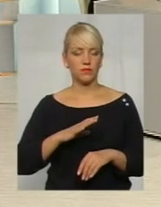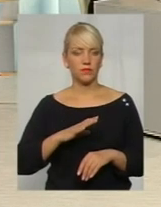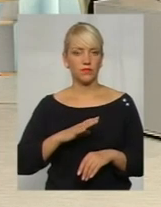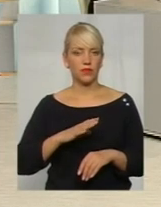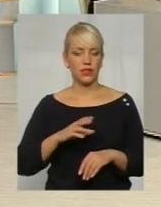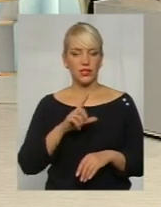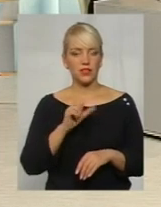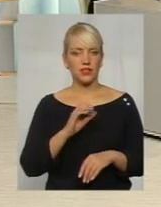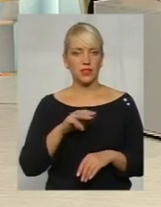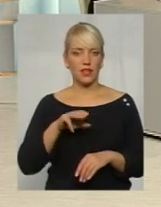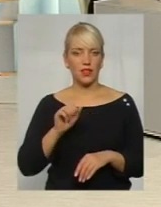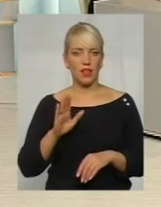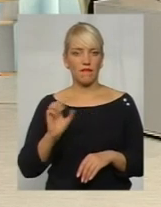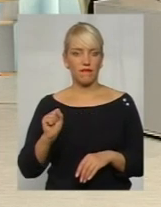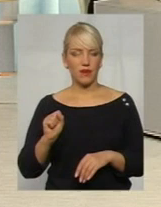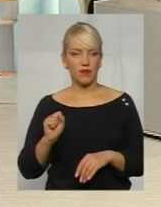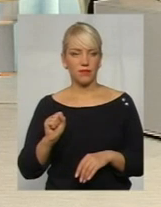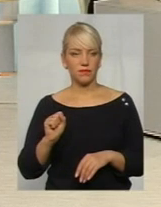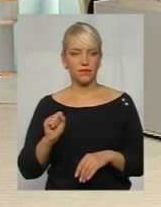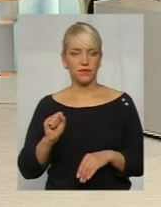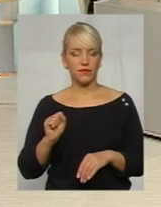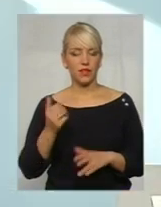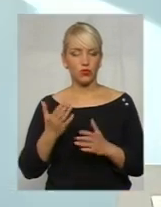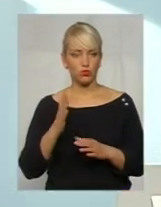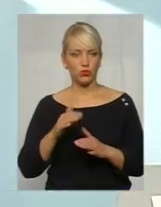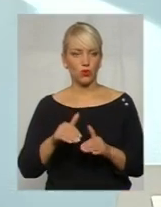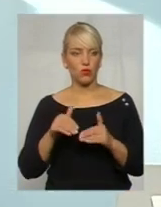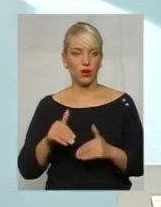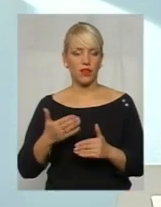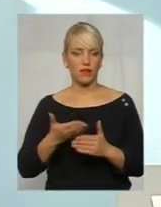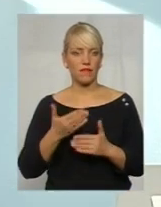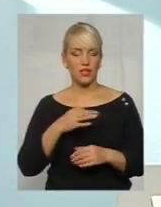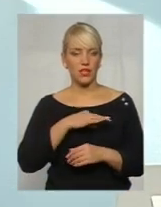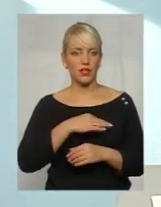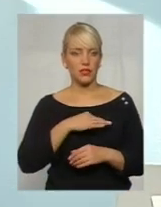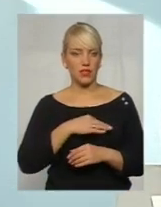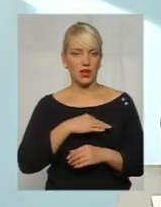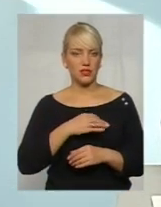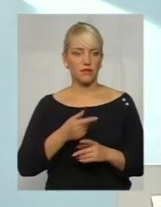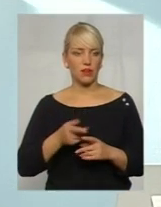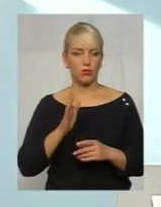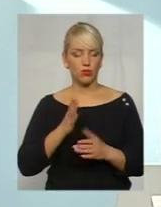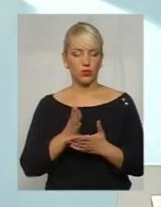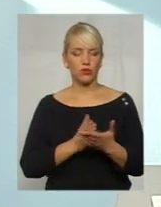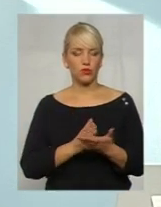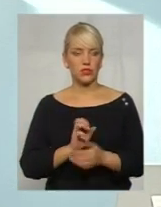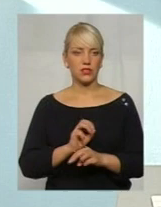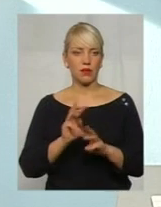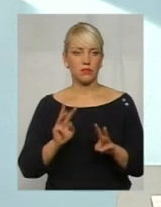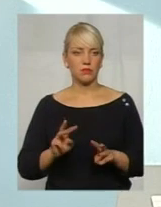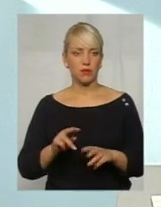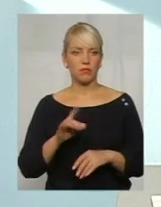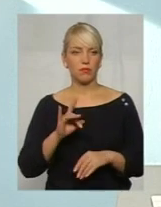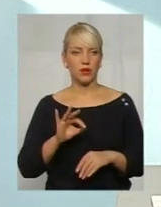заставу, яка, навіть якщо він буде ухилятися від слідства, потім буде слугувати забезпеченням